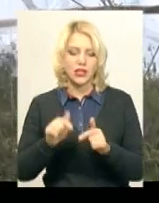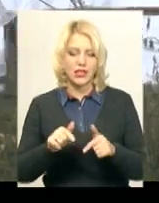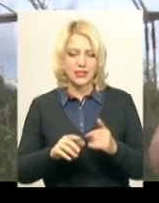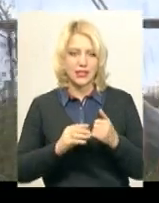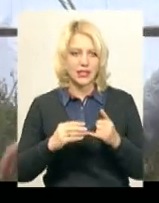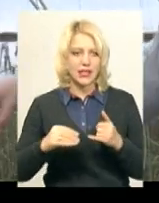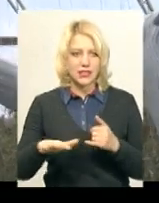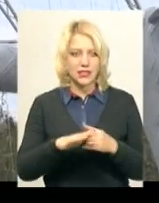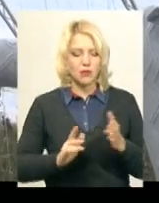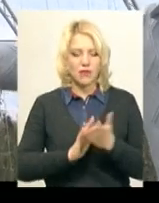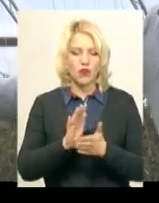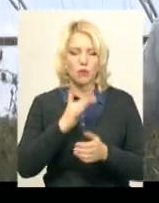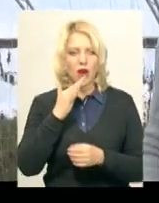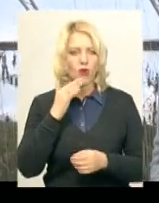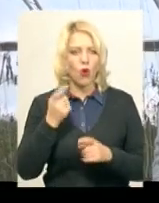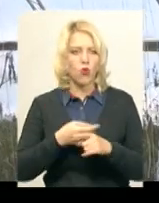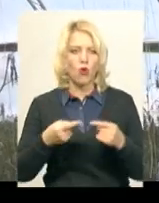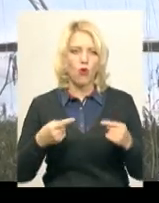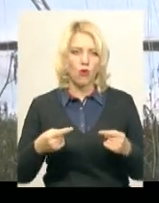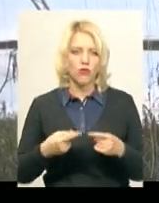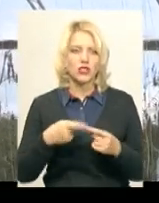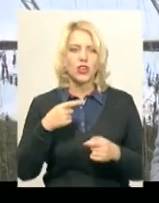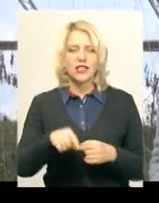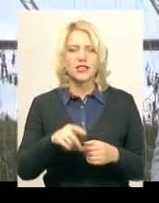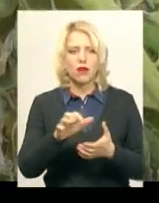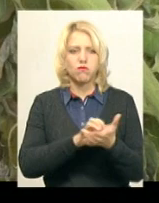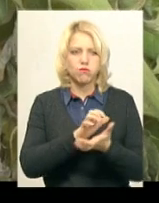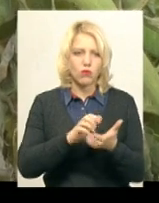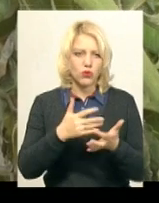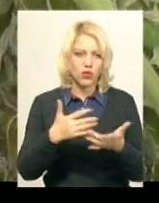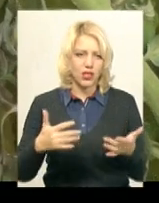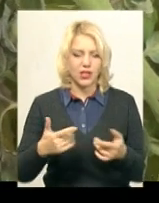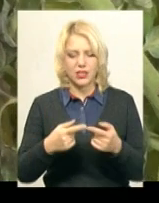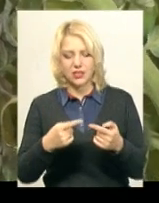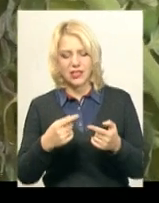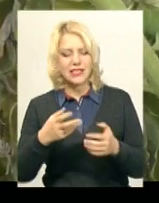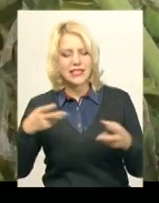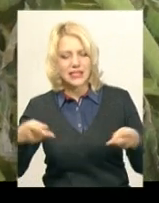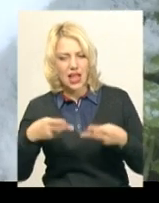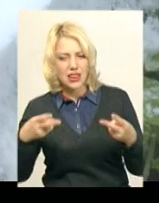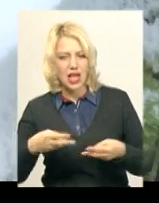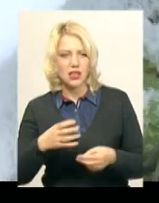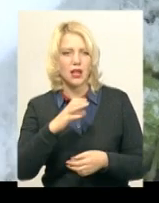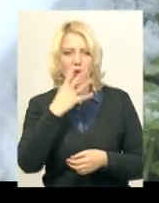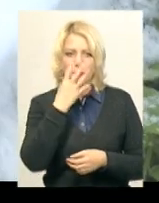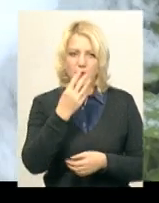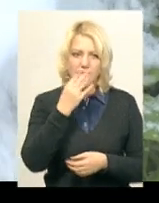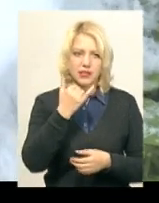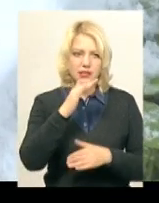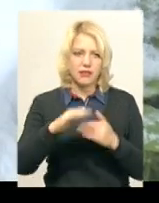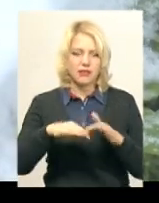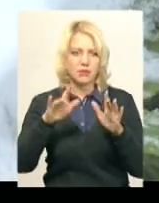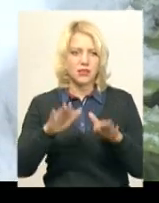зосередилися на тому, що буде рости напевно, каже Оттіс. Це помідори, різні віде зеленого салату, декілька сортів перцю. Зараз під снігом